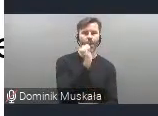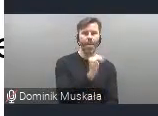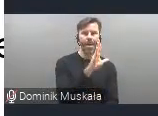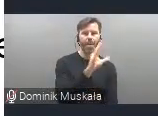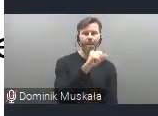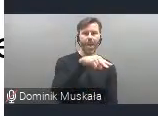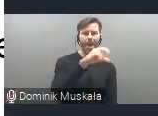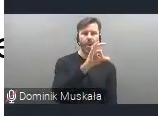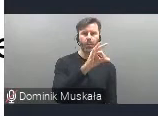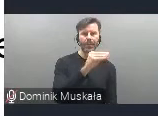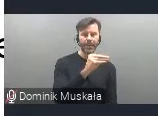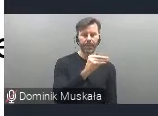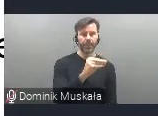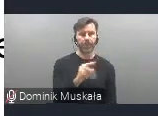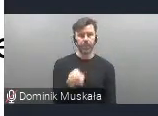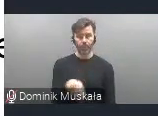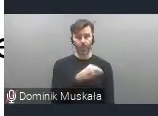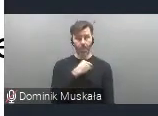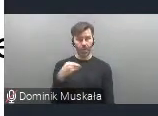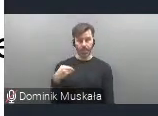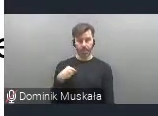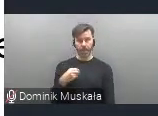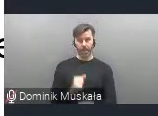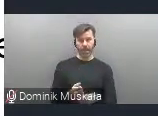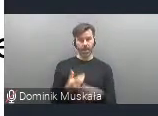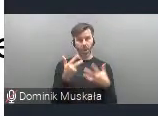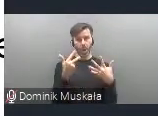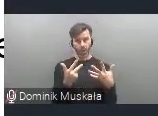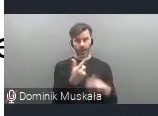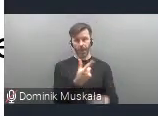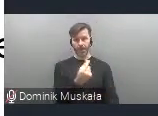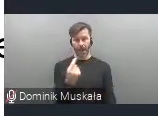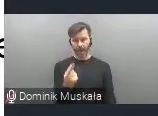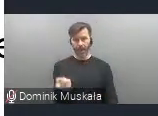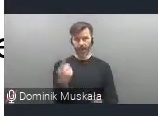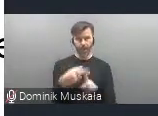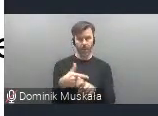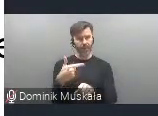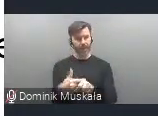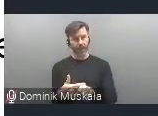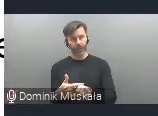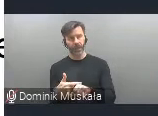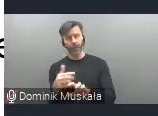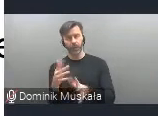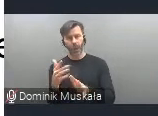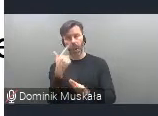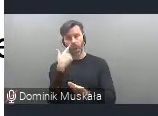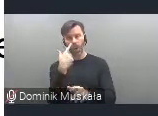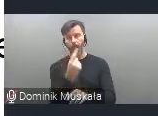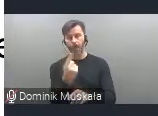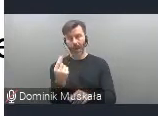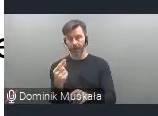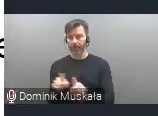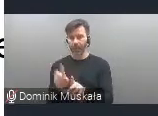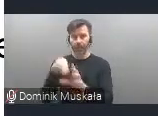z Polski, tak jakby licząc, czysto jako Polska jest ośmiu partnerów, plus jest dwudziestu paru partnerów, z których jednym z działania jest